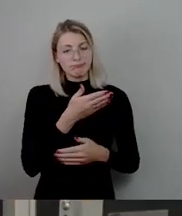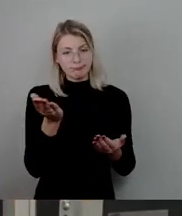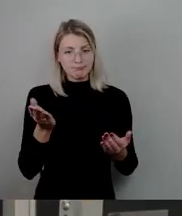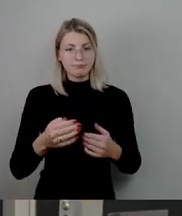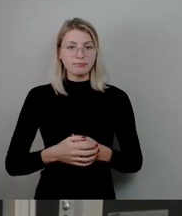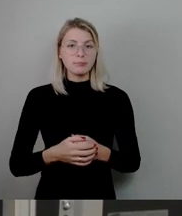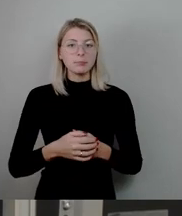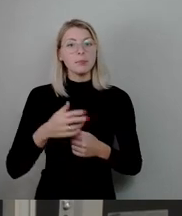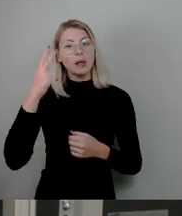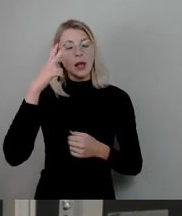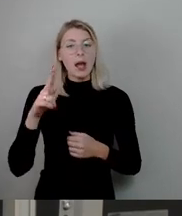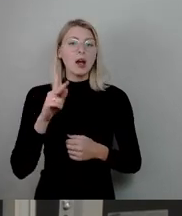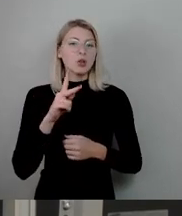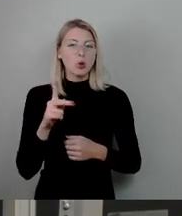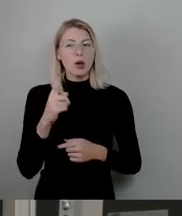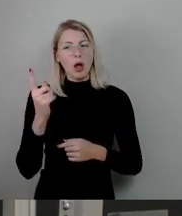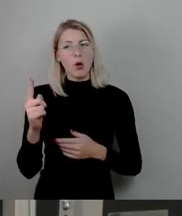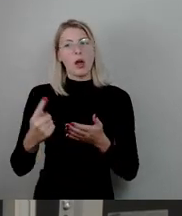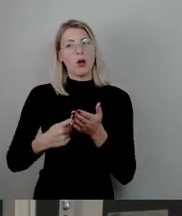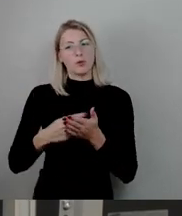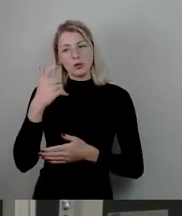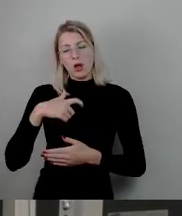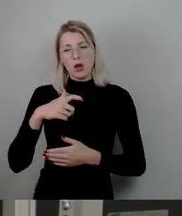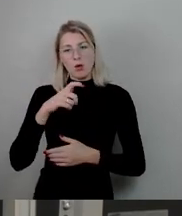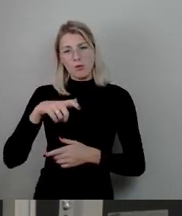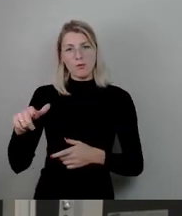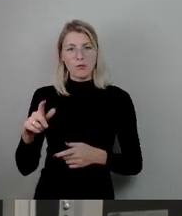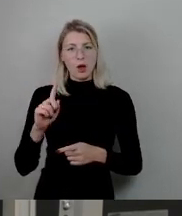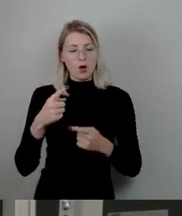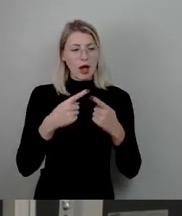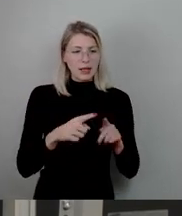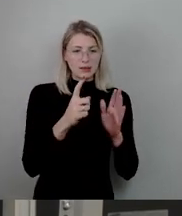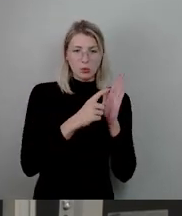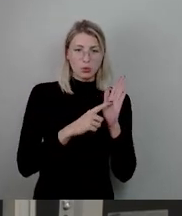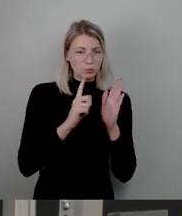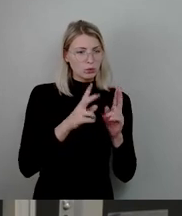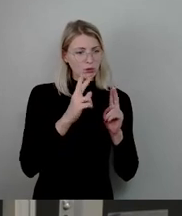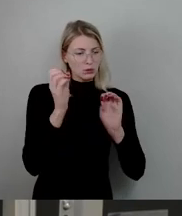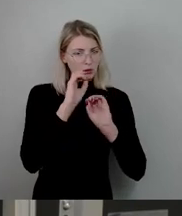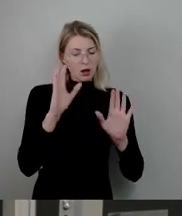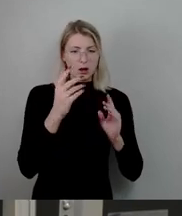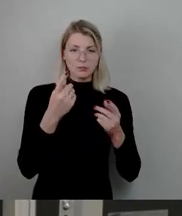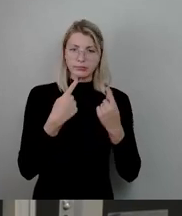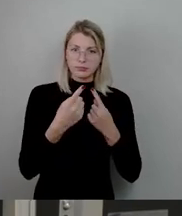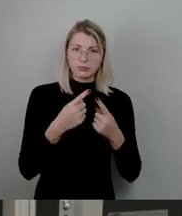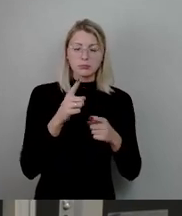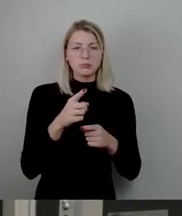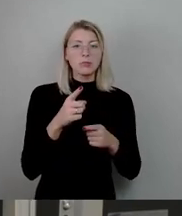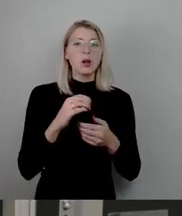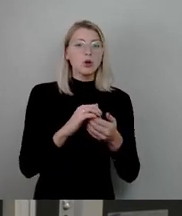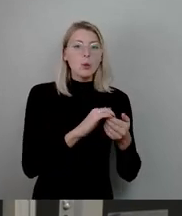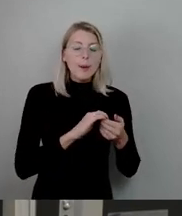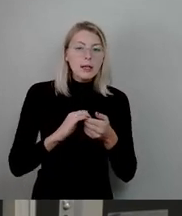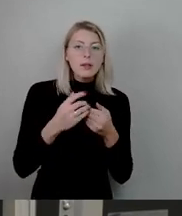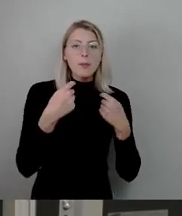fordert uns dann schon ein bisschen heraus, um noch ein, zwei andere Dinge auch noch mal richtig zu stellen. Sie haben jetzt gerade so über das kooperative Baulandmodell gewettert. Das wäre